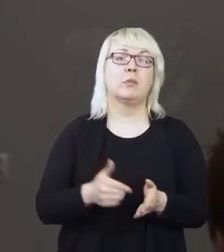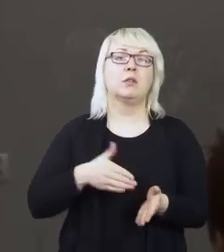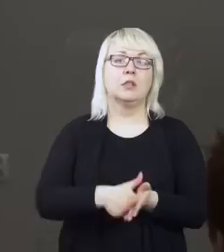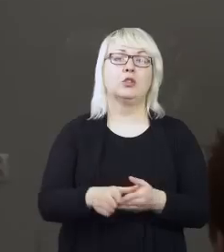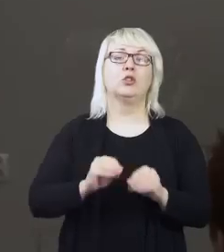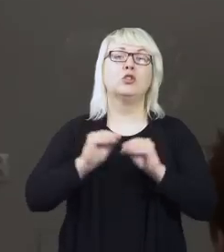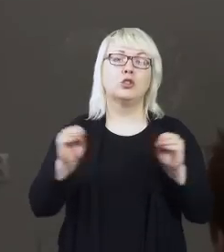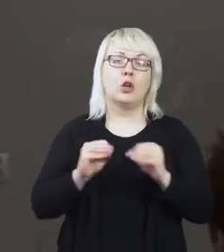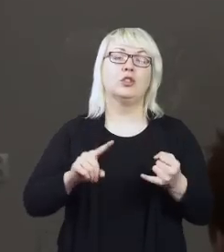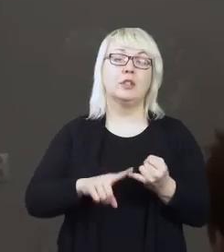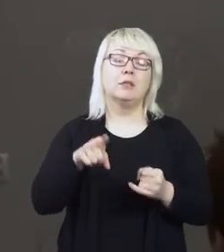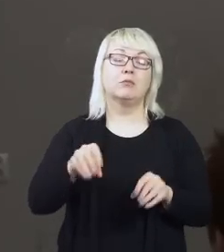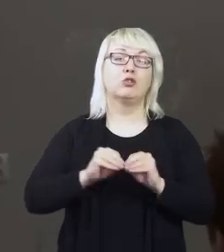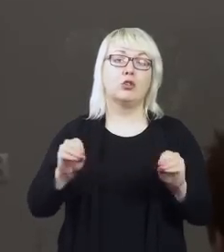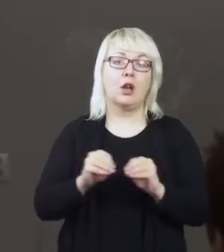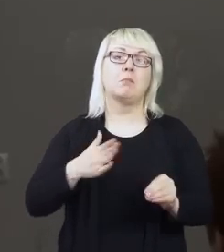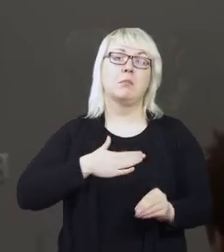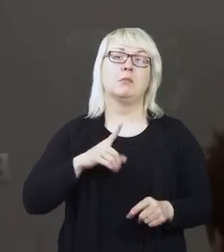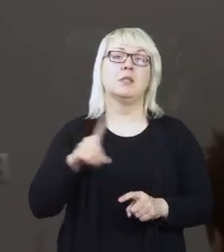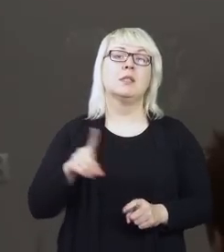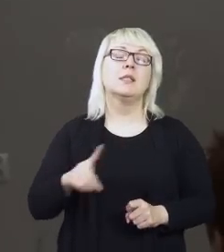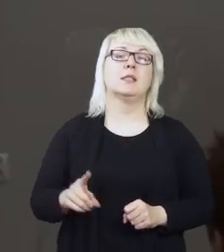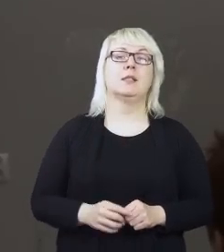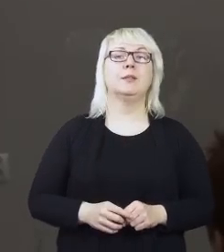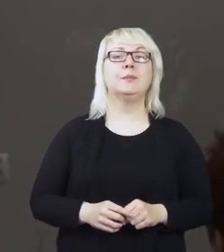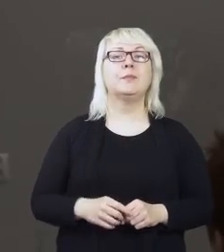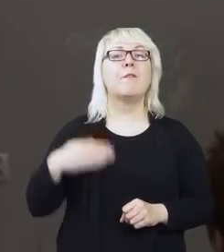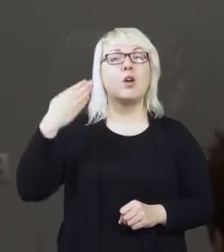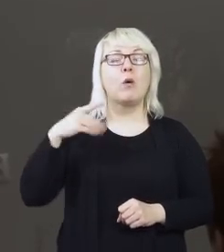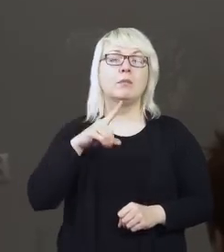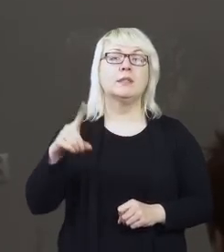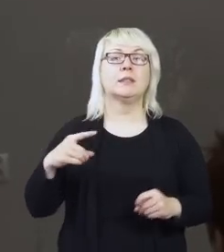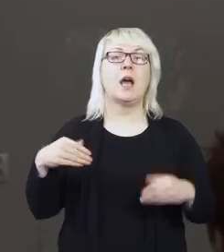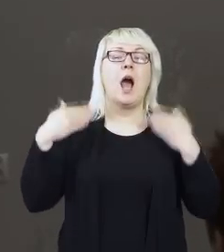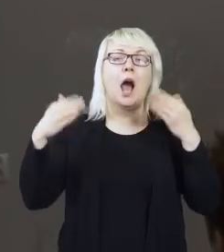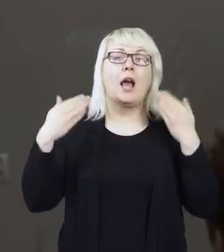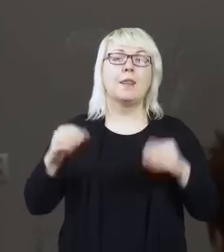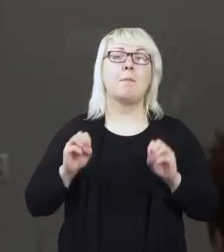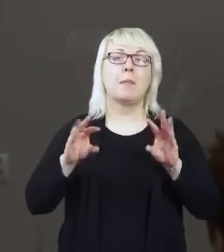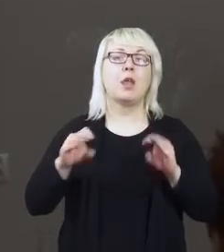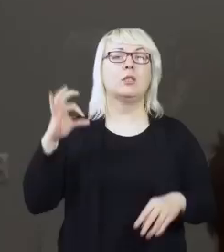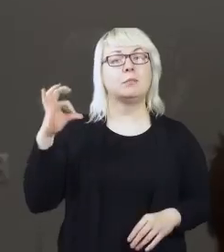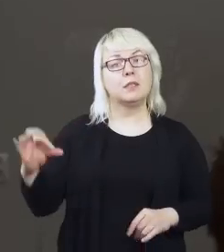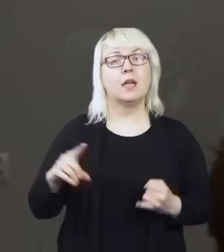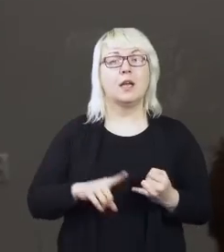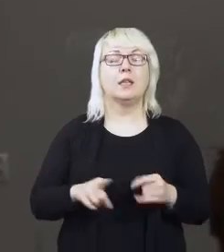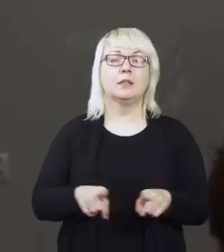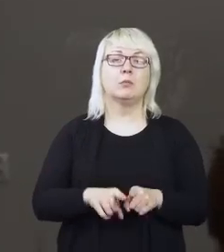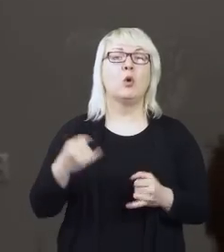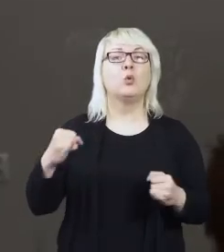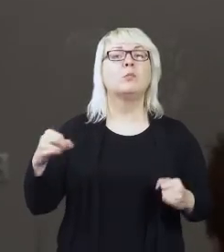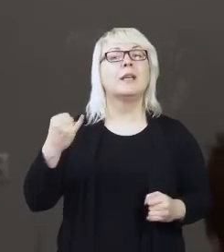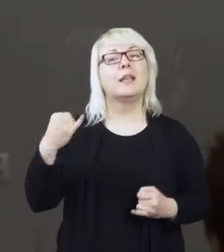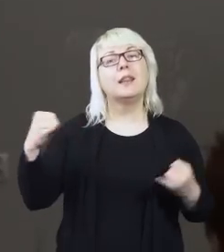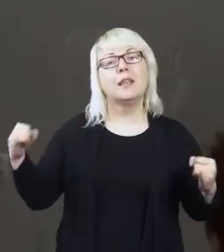szkolić. I takie szkolenia właśnie mieliśmy między innymi z układowcami z Akademii Pedagogiki Specjalnej w Warszawie,